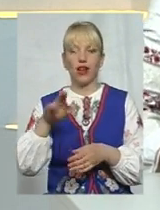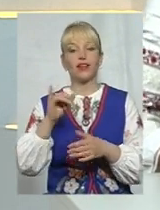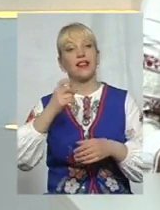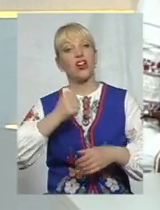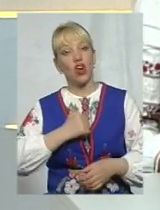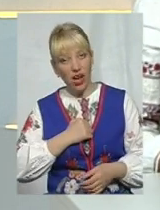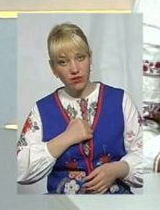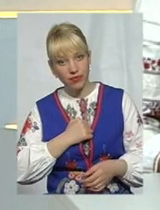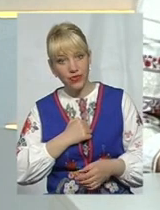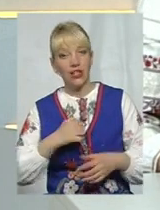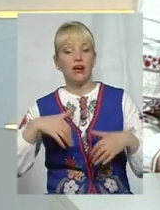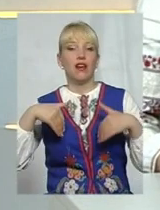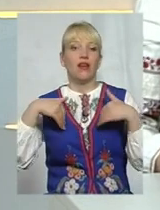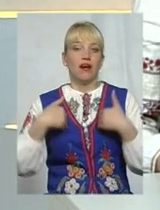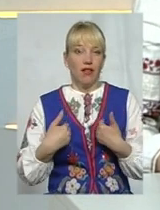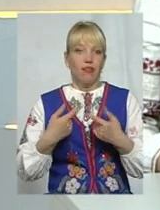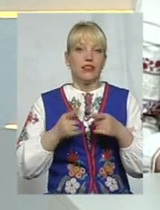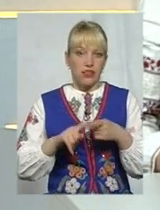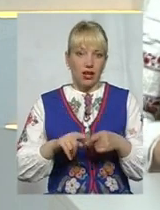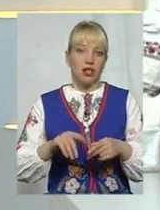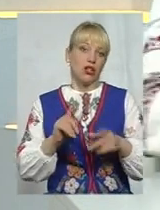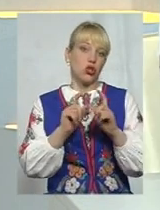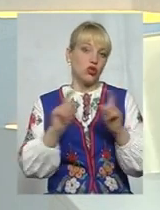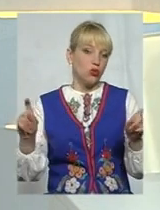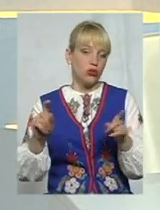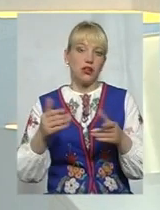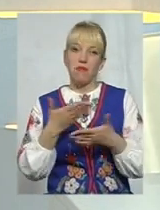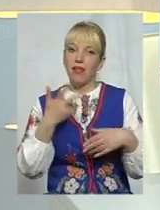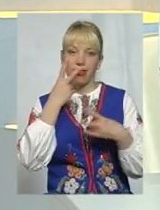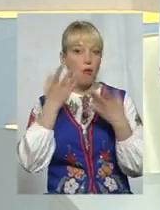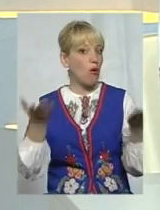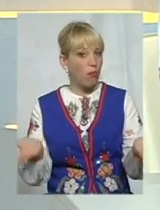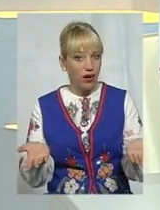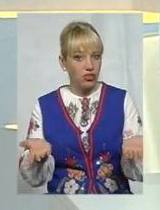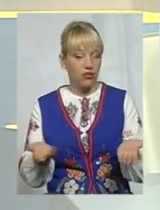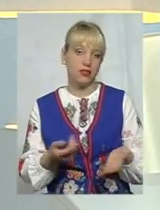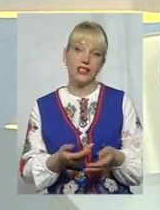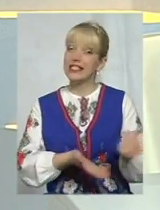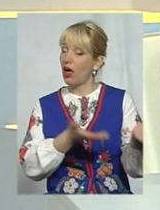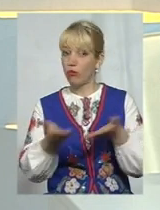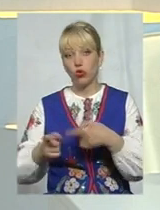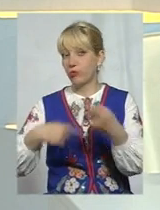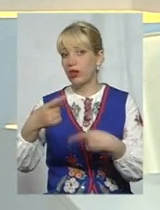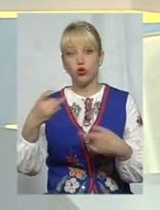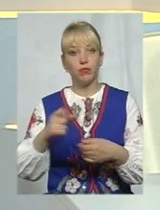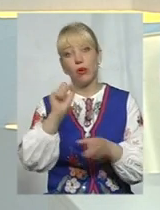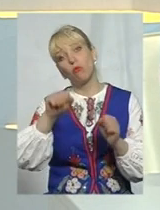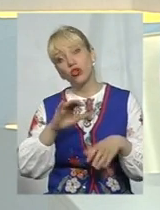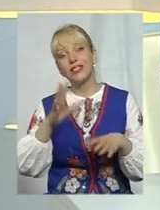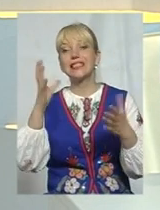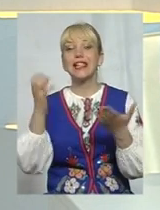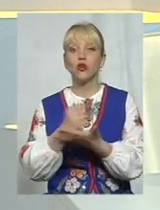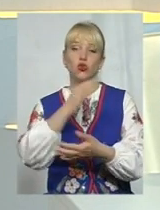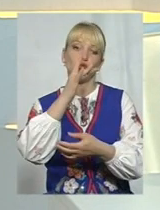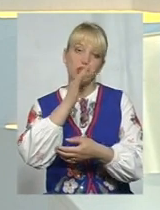жаль, в цій студії ми їх сьогодні не побачили. І запрошуємо наступного разу. Все-таки, може, вони знайдуть час і